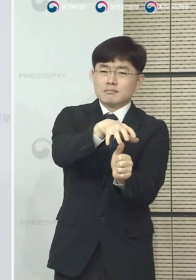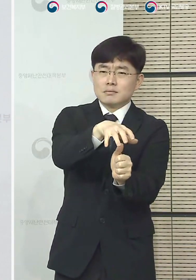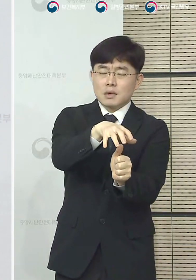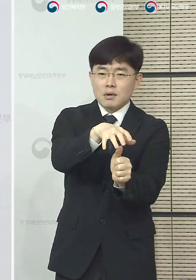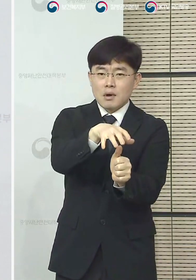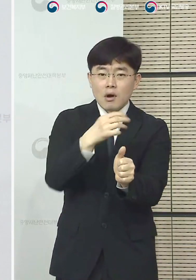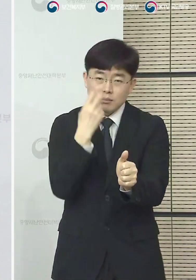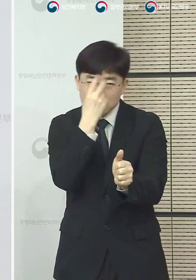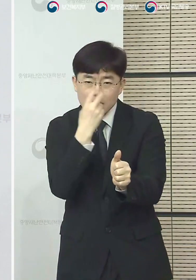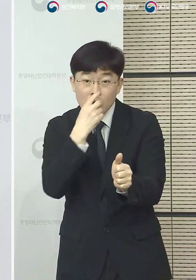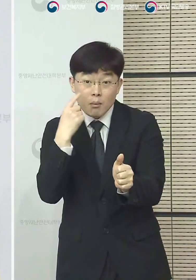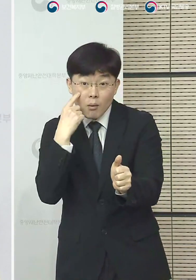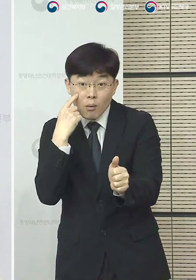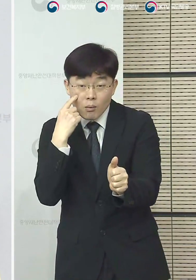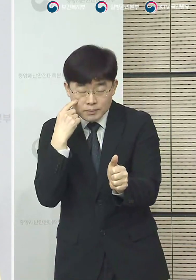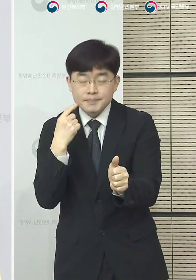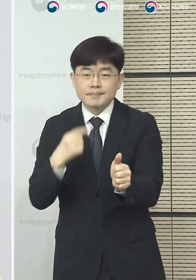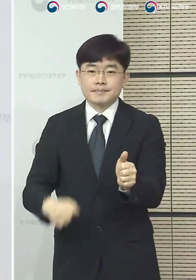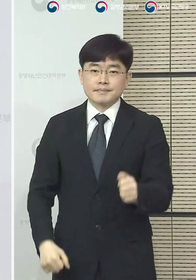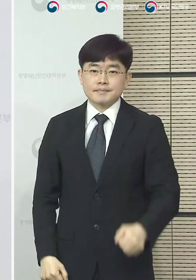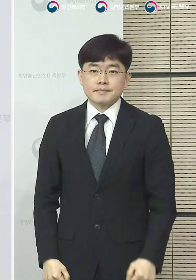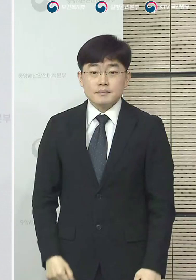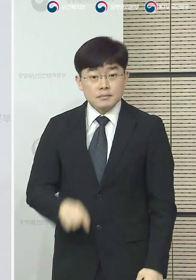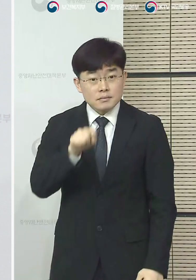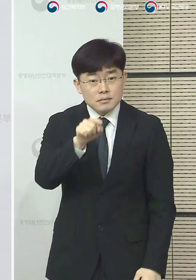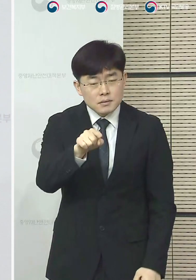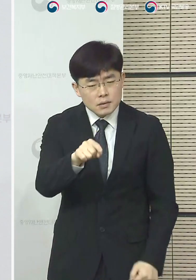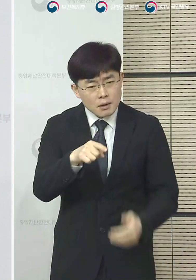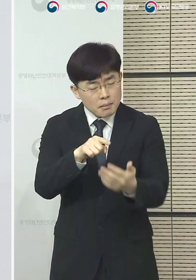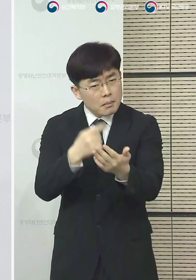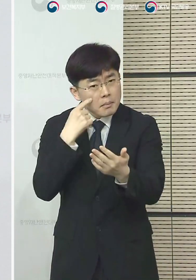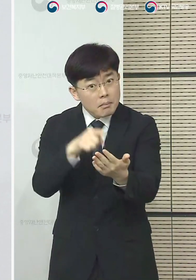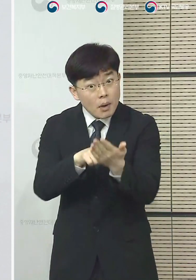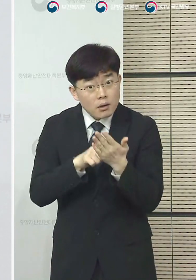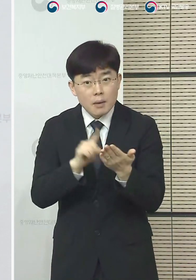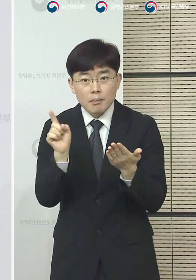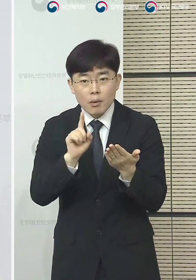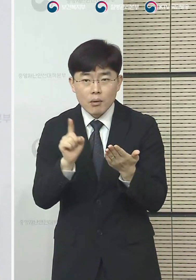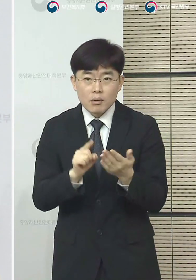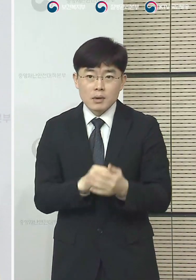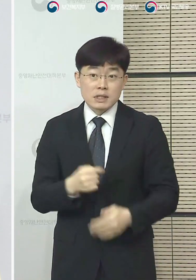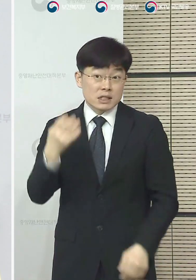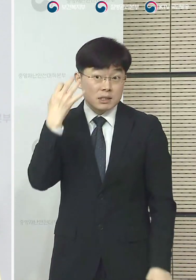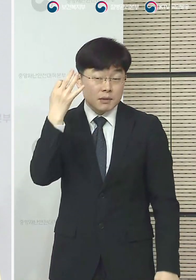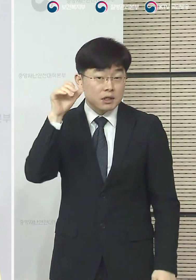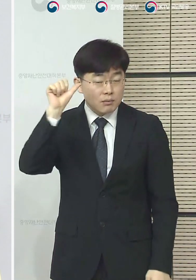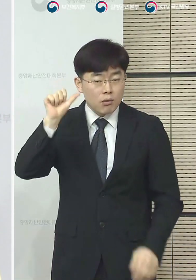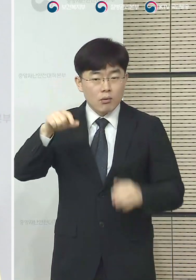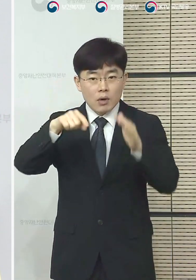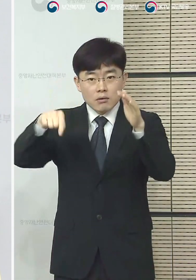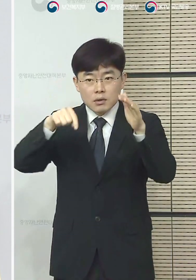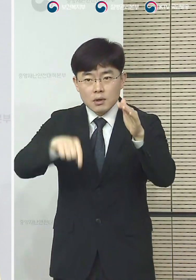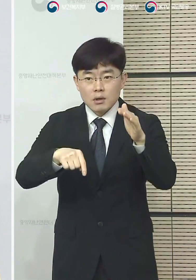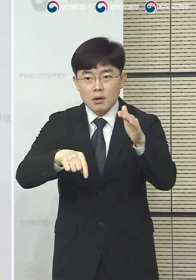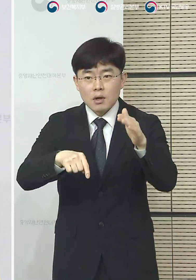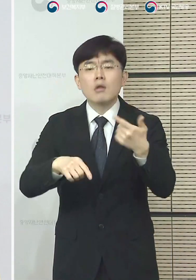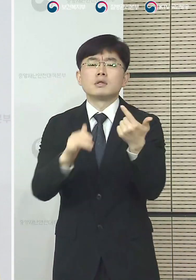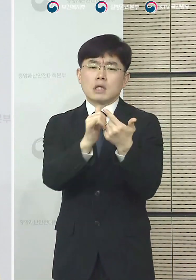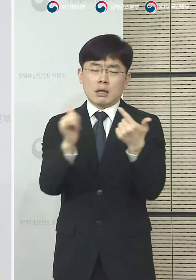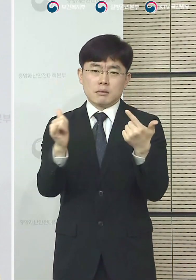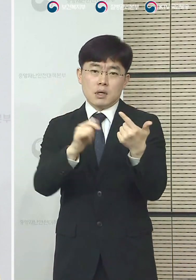진단검사를 실시하기도 합니다. 거기서 밝혀진 게 최근에 13일부터 15일 사이에 6명의